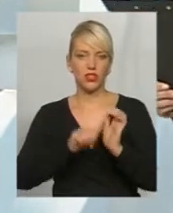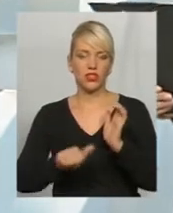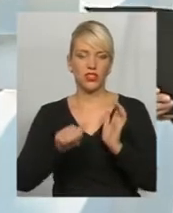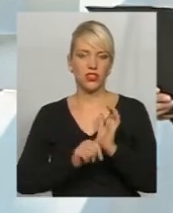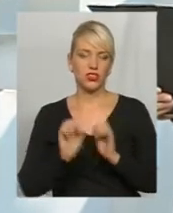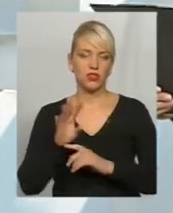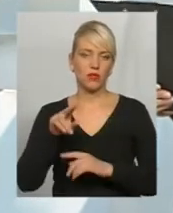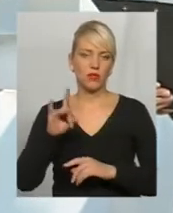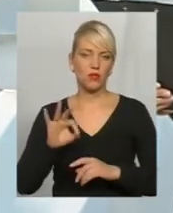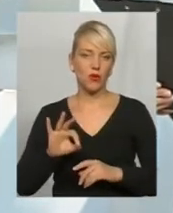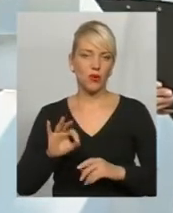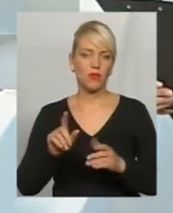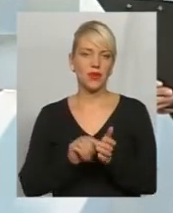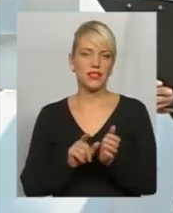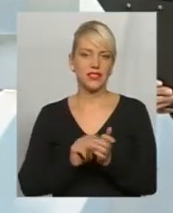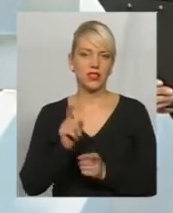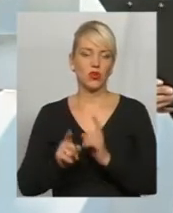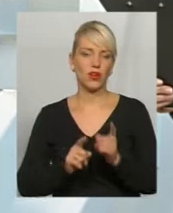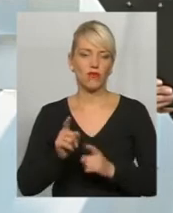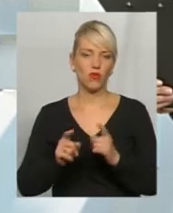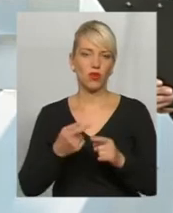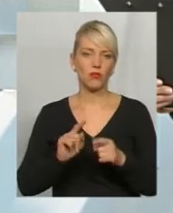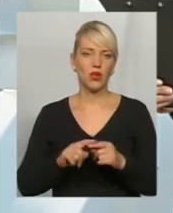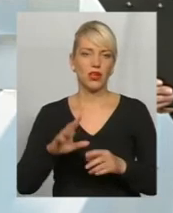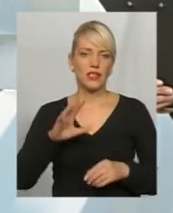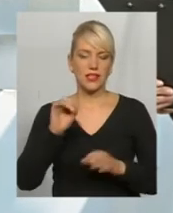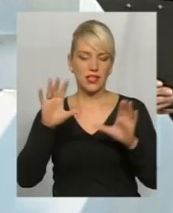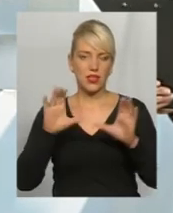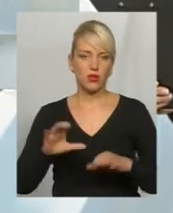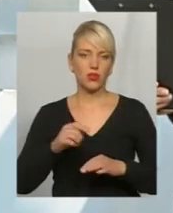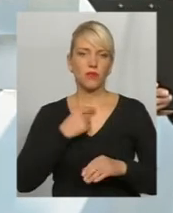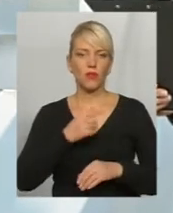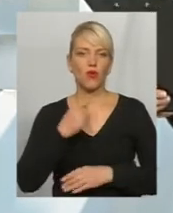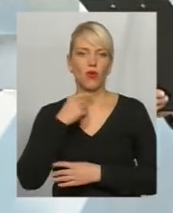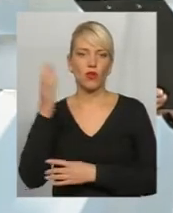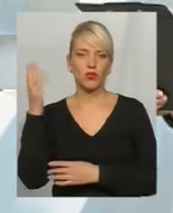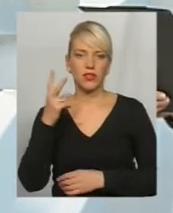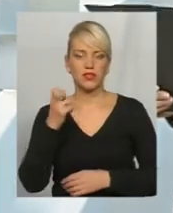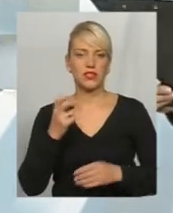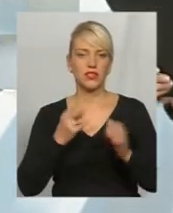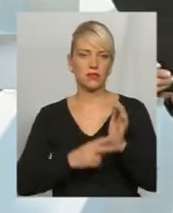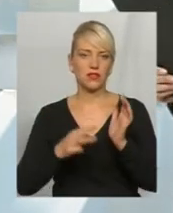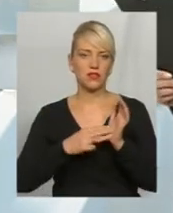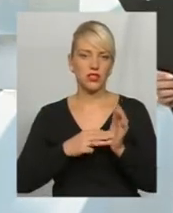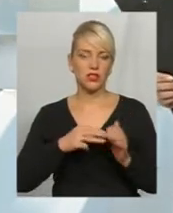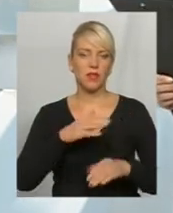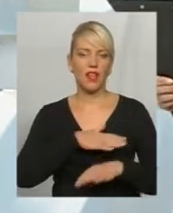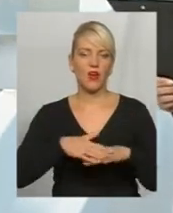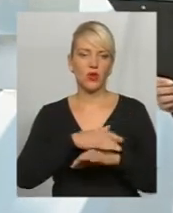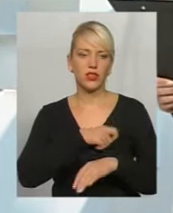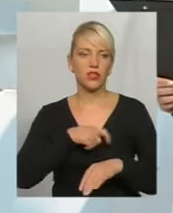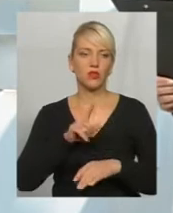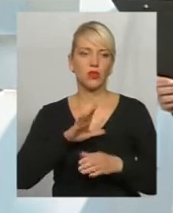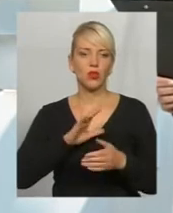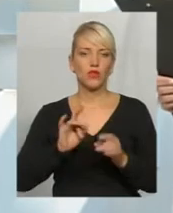про пенсійну реформу. За закон проголосували 288 народних депутатів. Зараз я зачитаю, що ж йшлося у пояснювальній